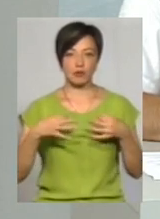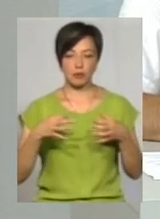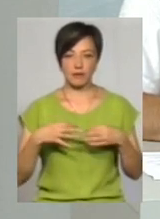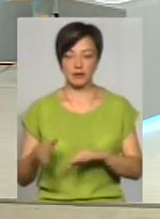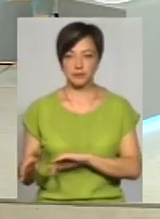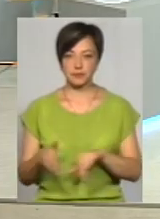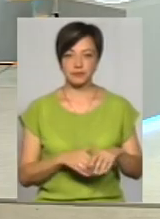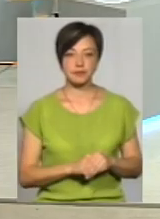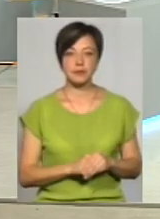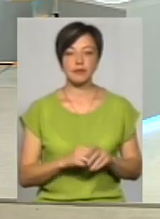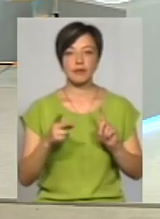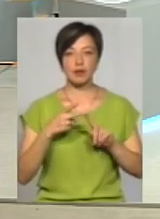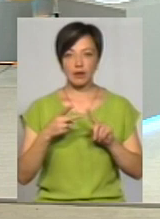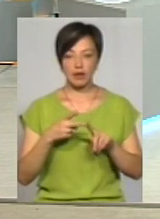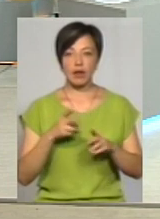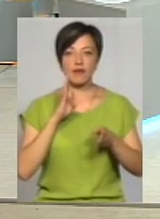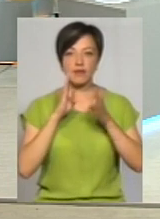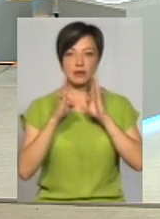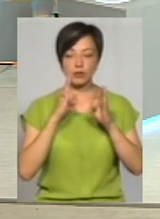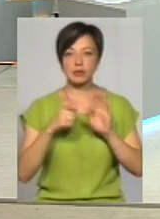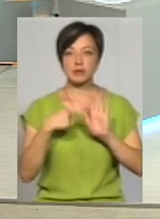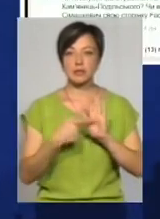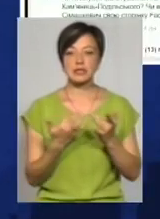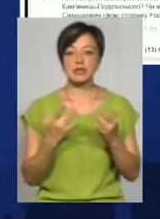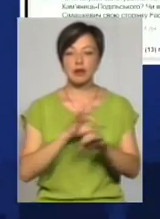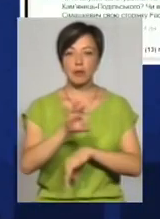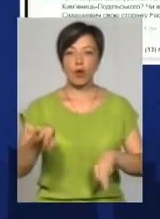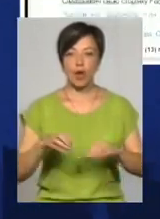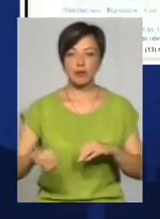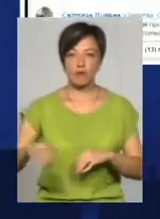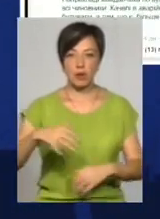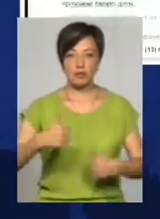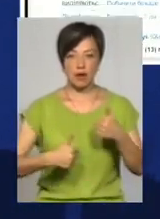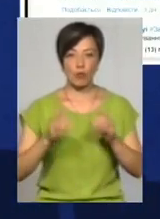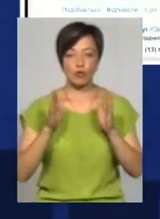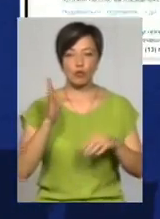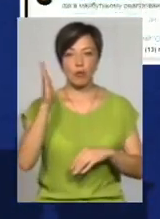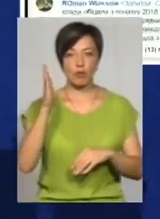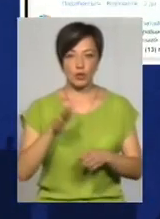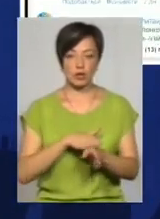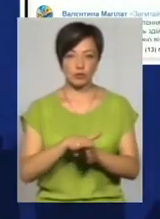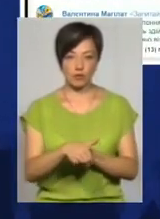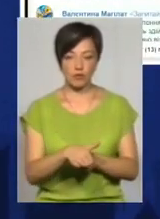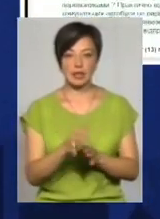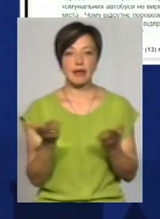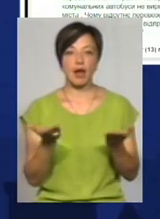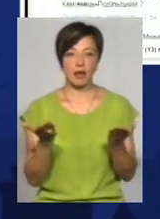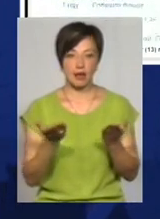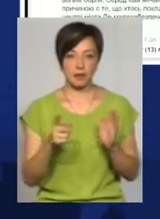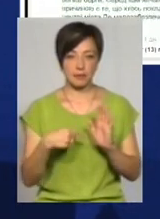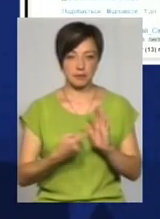Зрозуміло. Віталій Пасічник також у Фейсбук запитує, скільки проєктів та європейських грантів буде в майбутньому реалізовано і які?